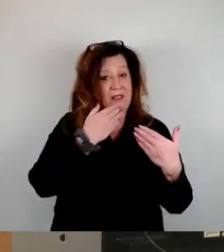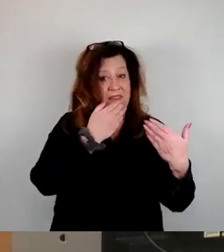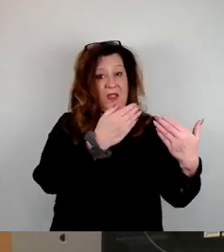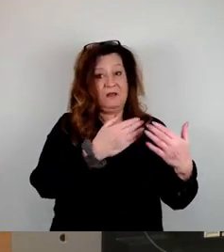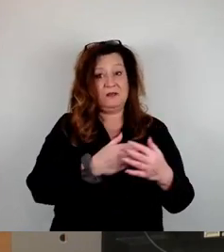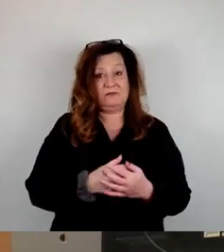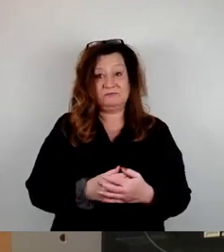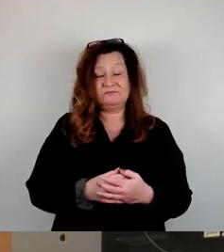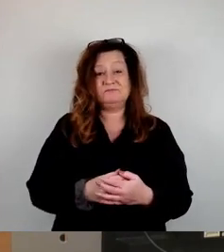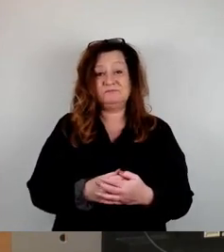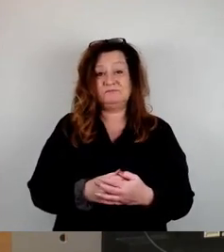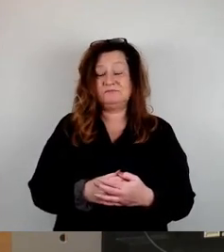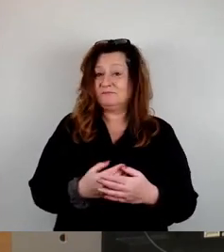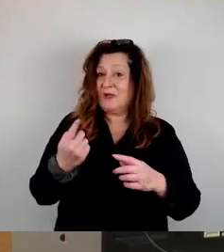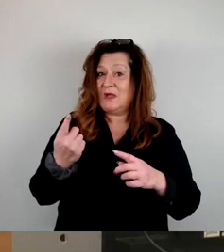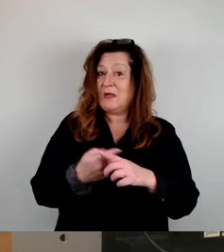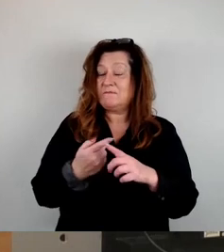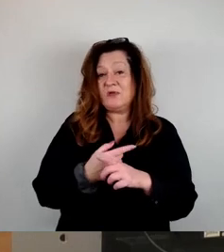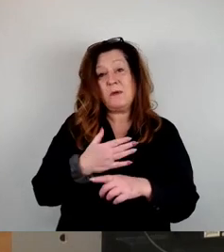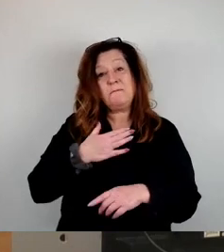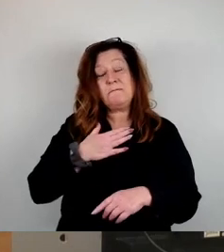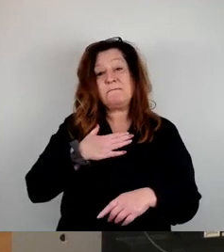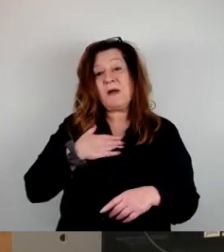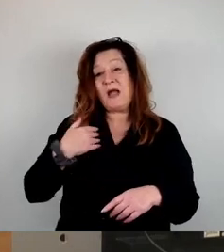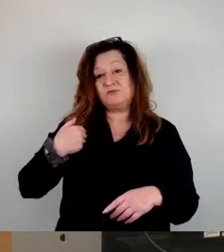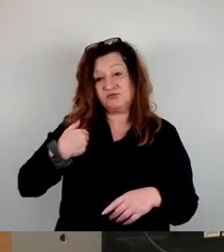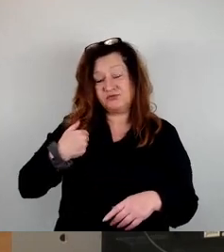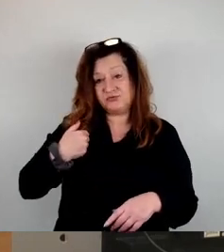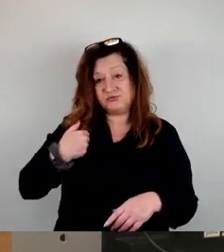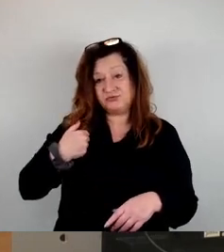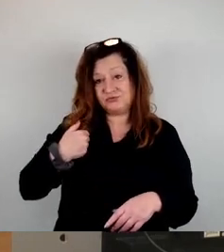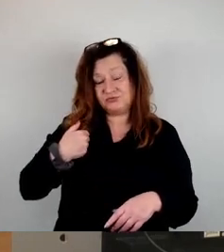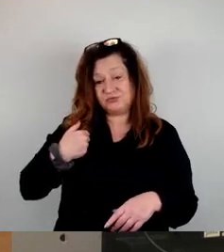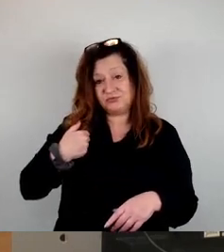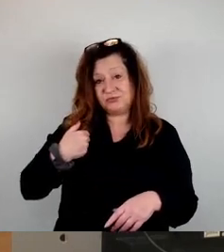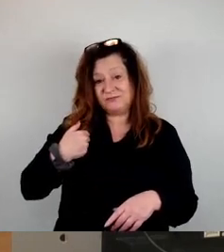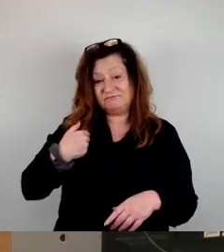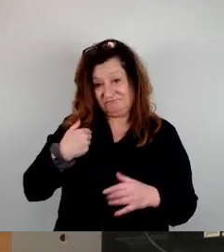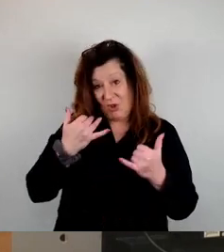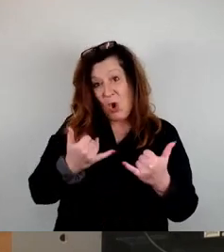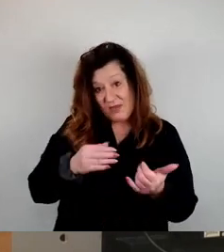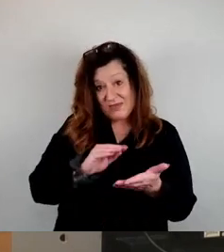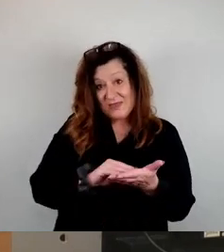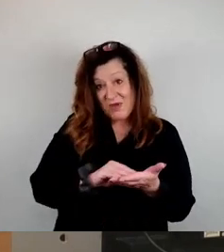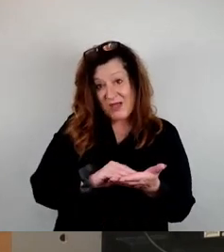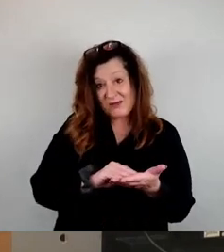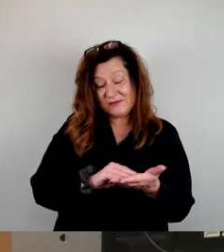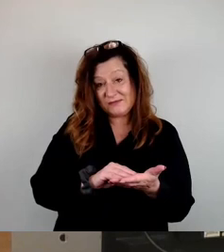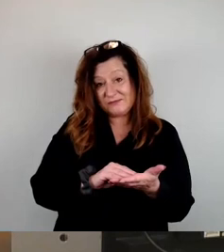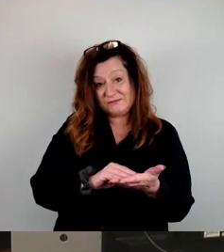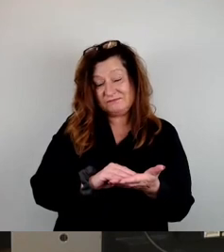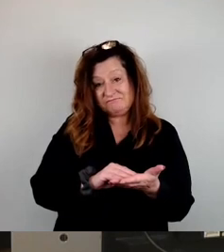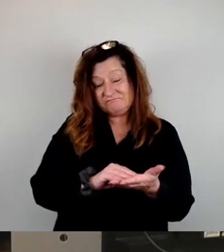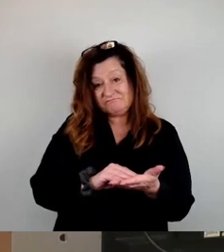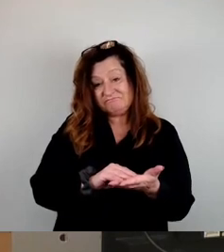Und besonders meine Frau, die heute hier mit ist, möchte ich mich bedanken.